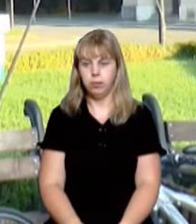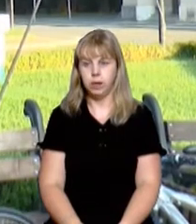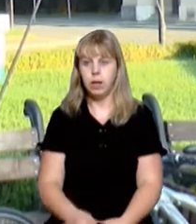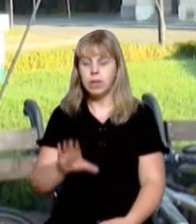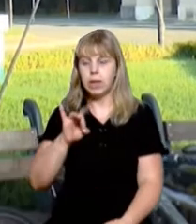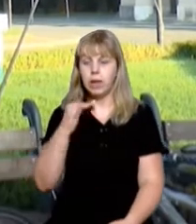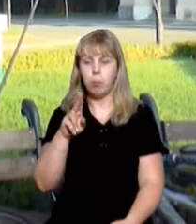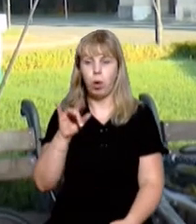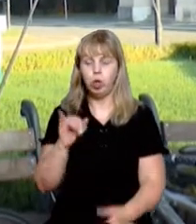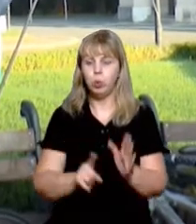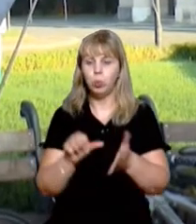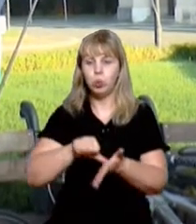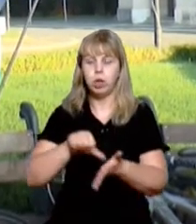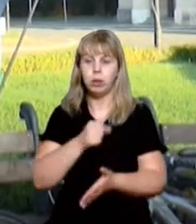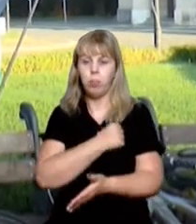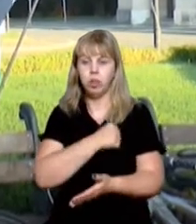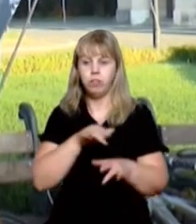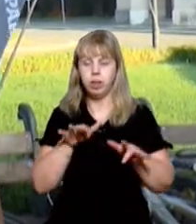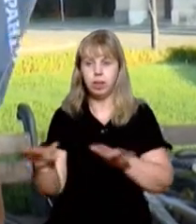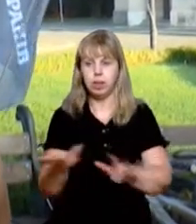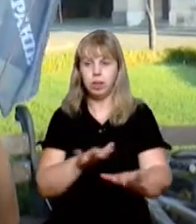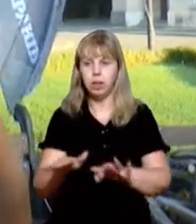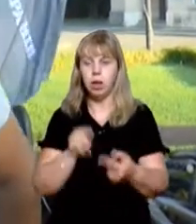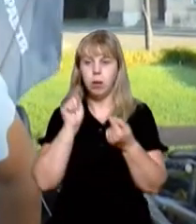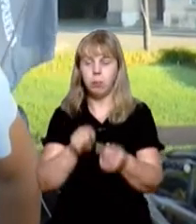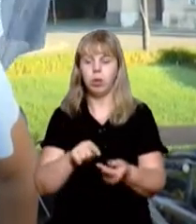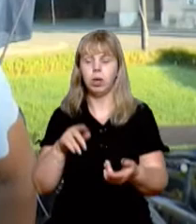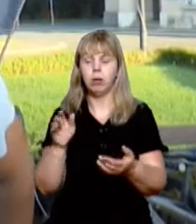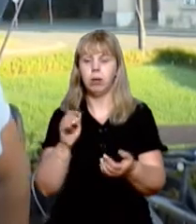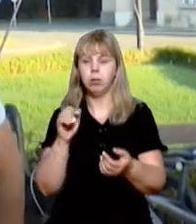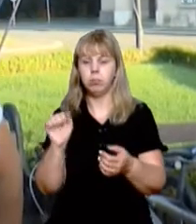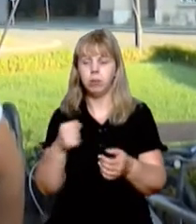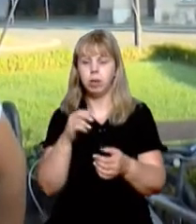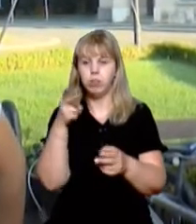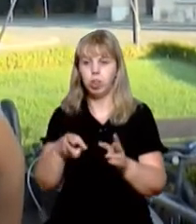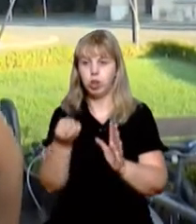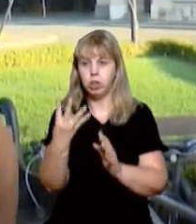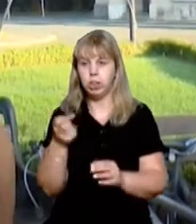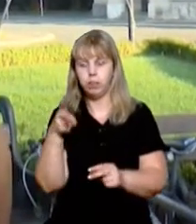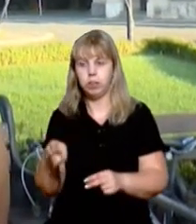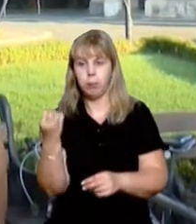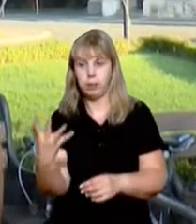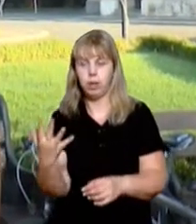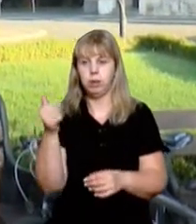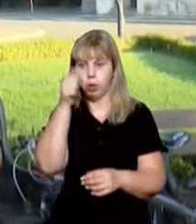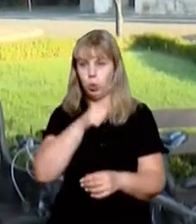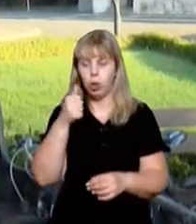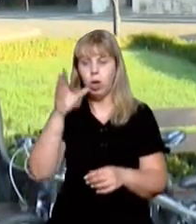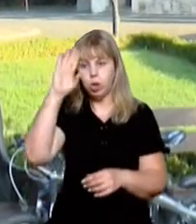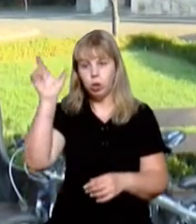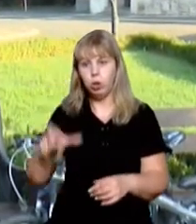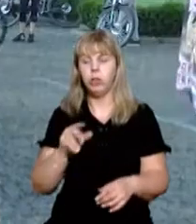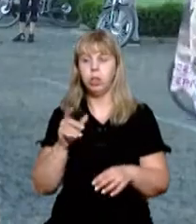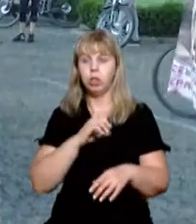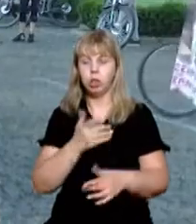Сергій Поліщук учасник бойових дій антитерористичної операції 2014-2015 років. Чоловік